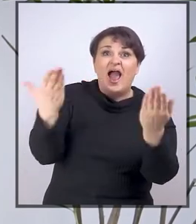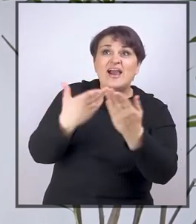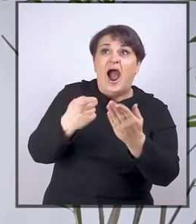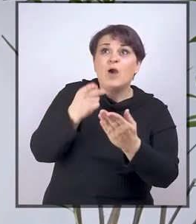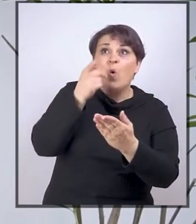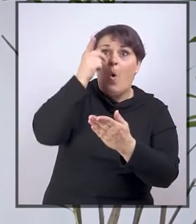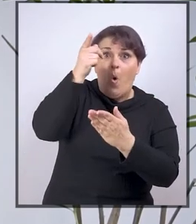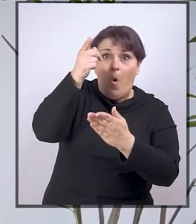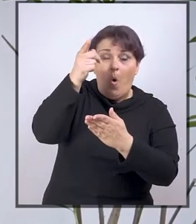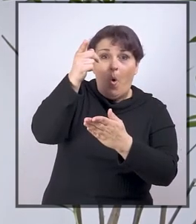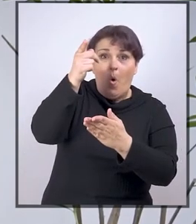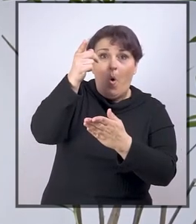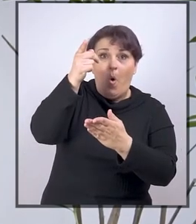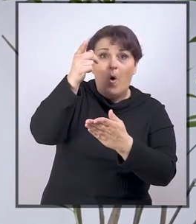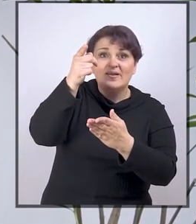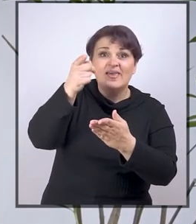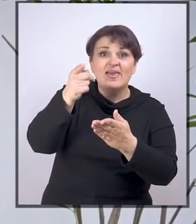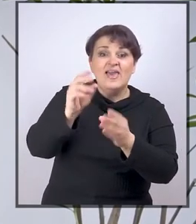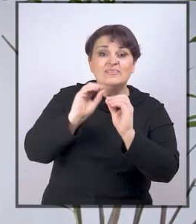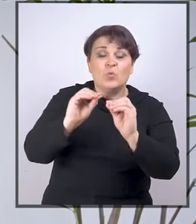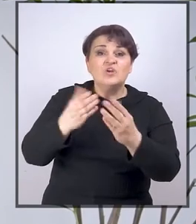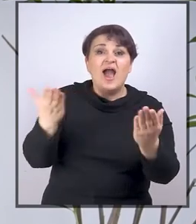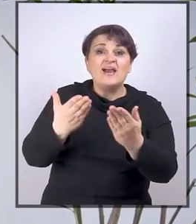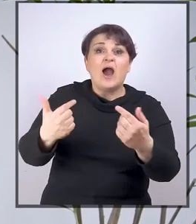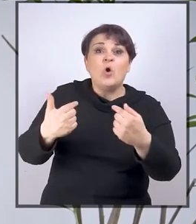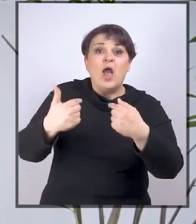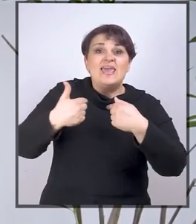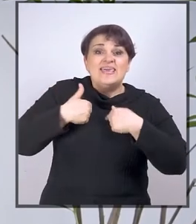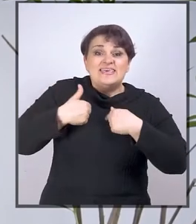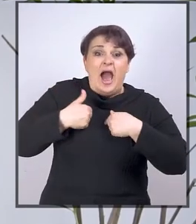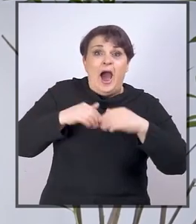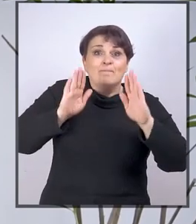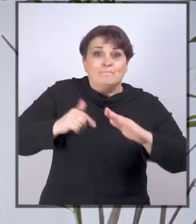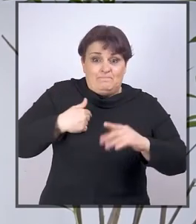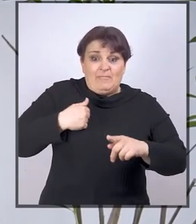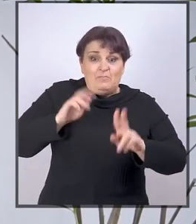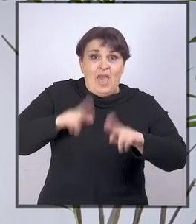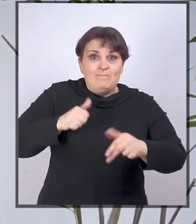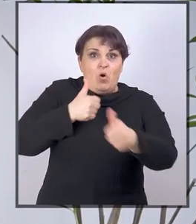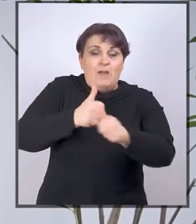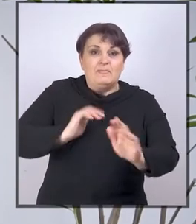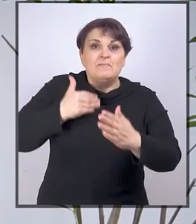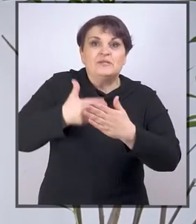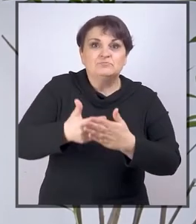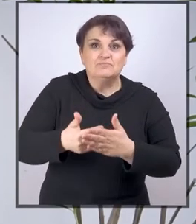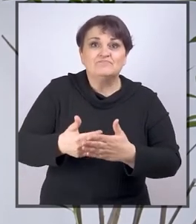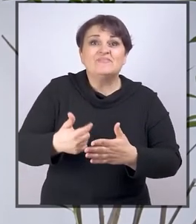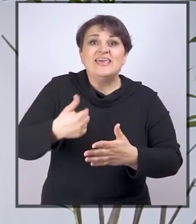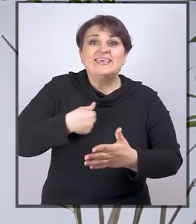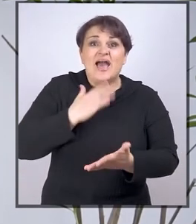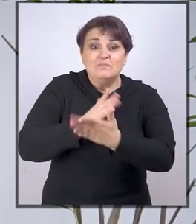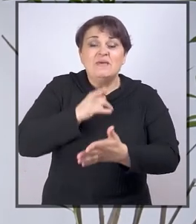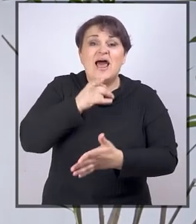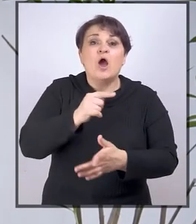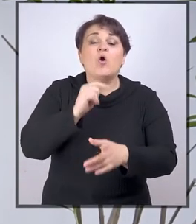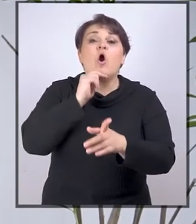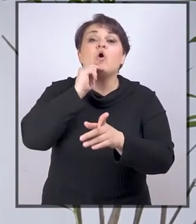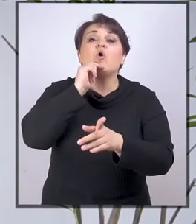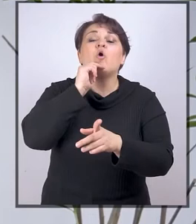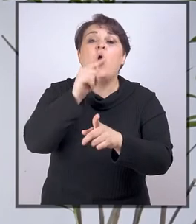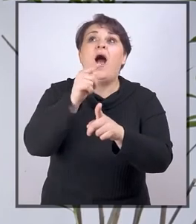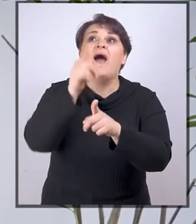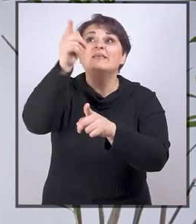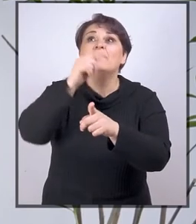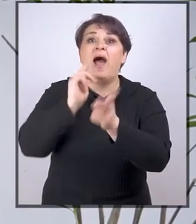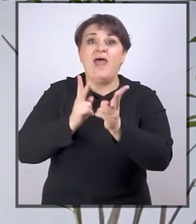ta koja mi je govorila na koji način da provode nastavu kako bi ona i meni bila pristupačna. Ja sam bila